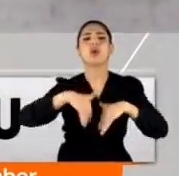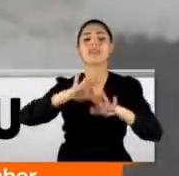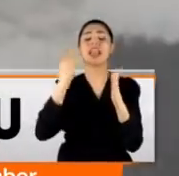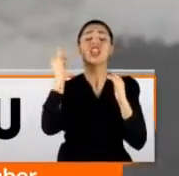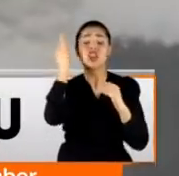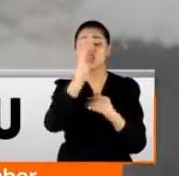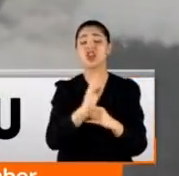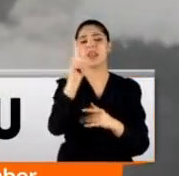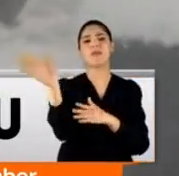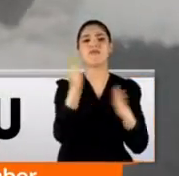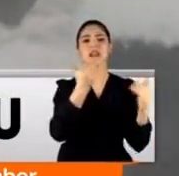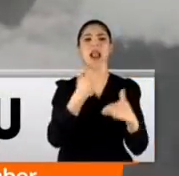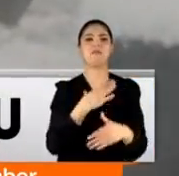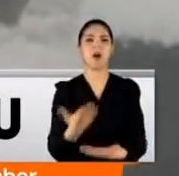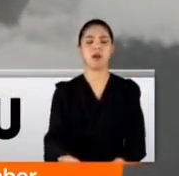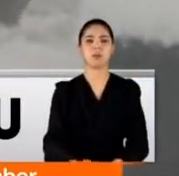yolda.